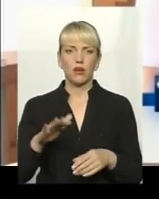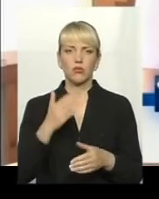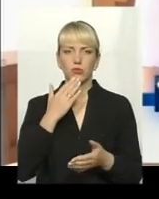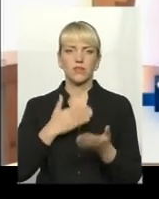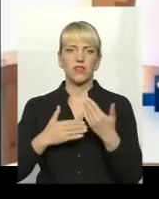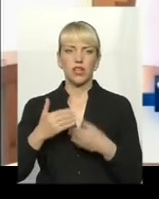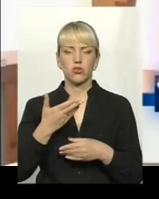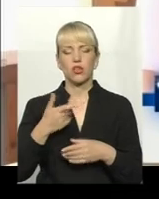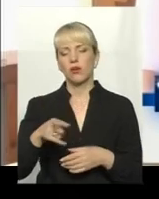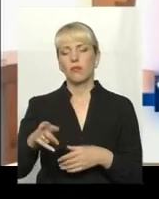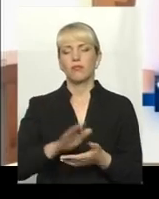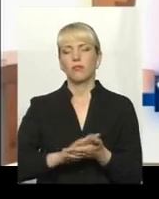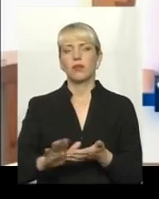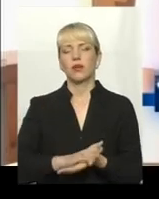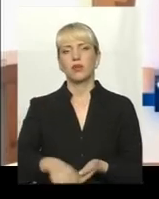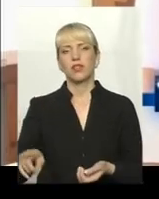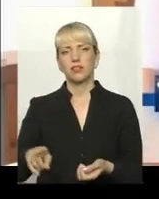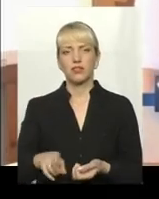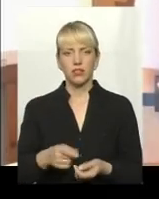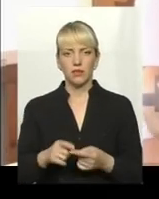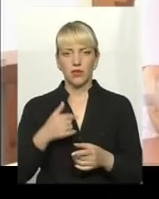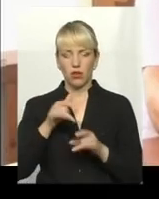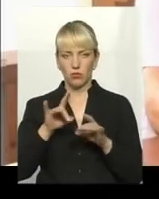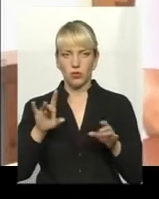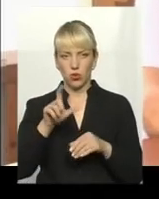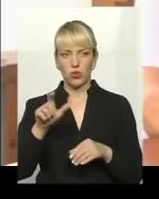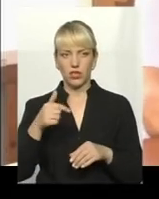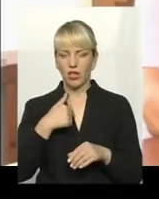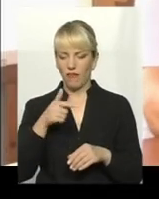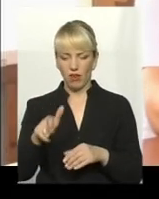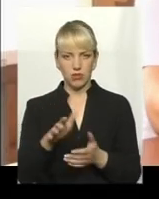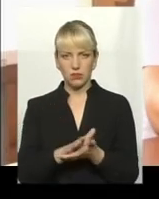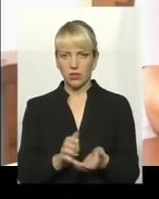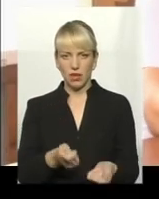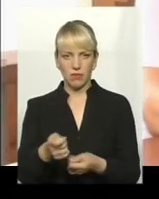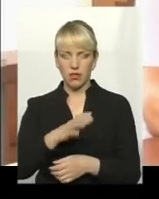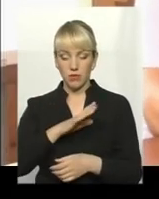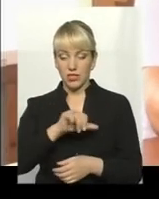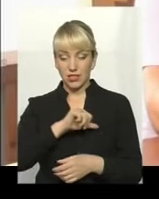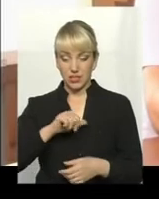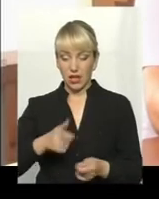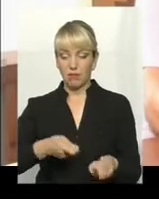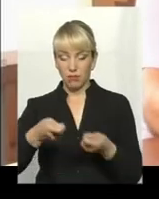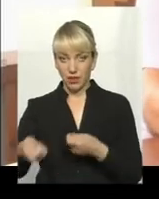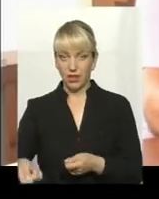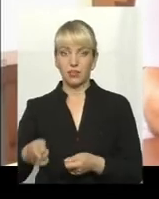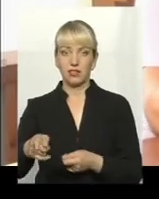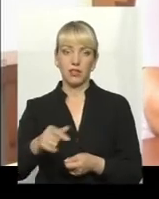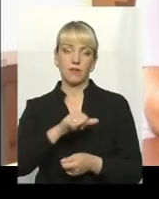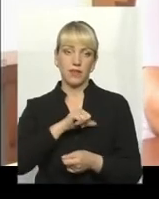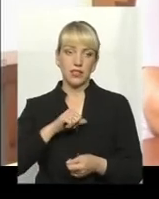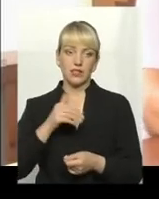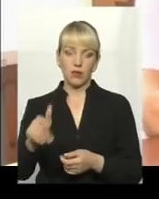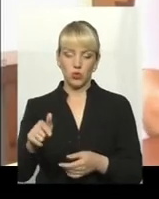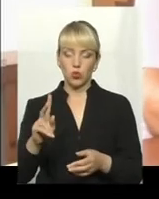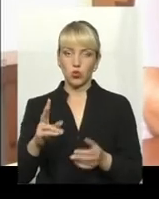нас, от переберіть нас тут. Об'ясняюш людям, це ж не я вам сміття привезу, самі сюди принесли, самі сюди, ваш куток